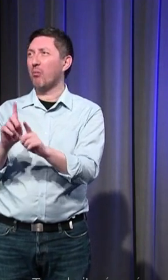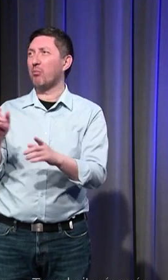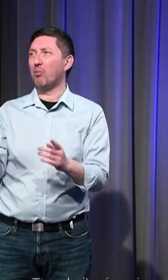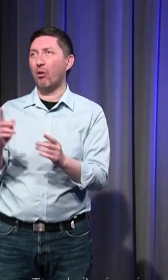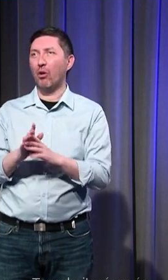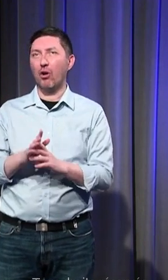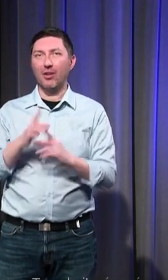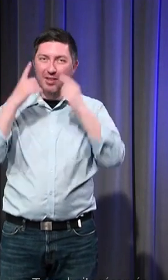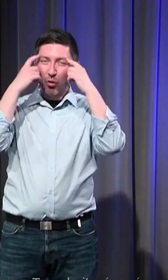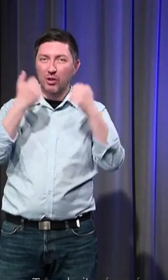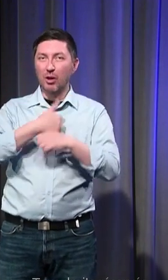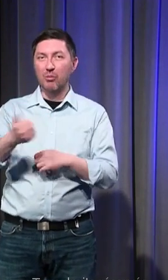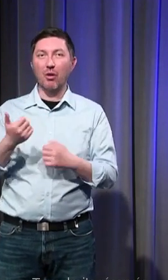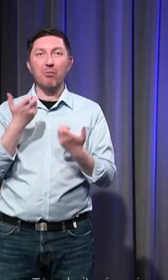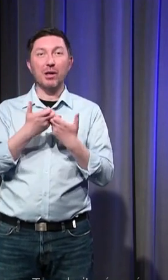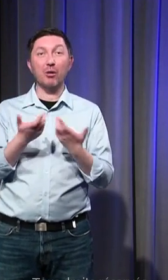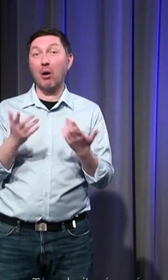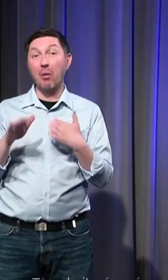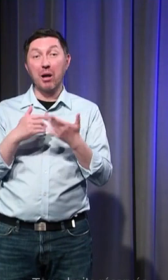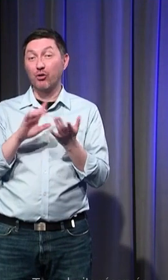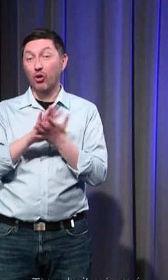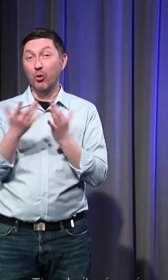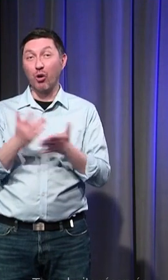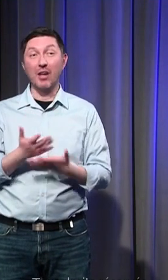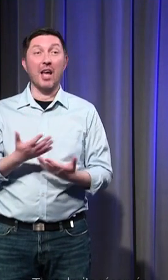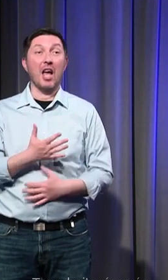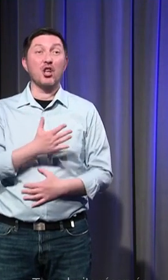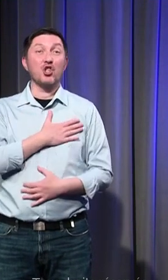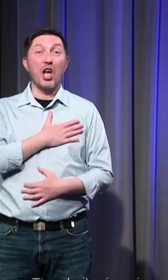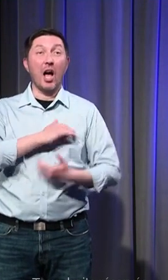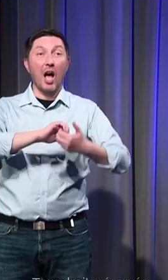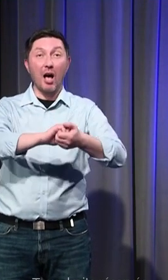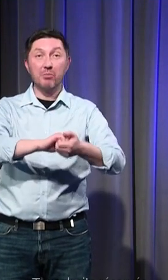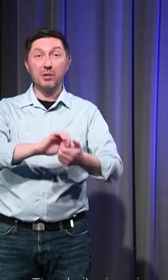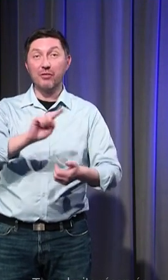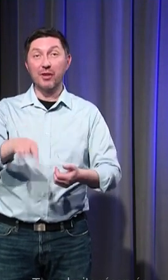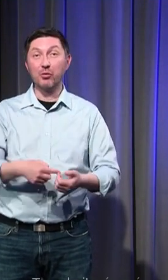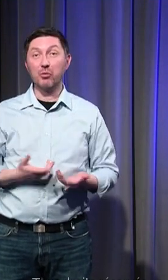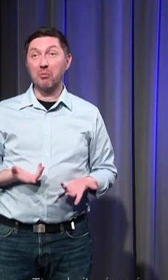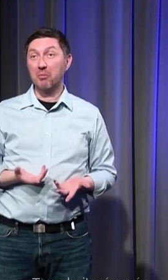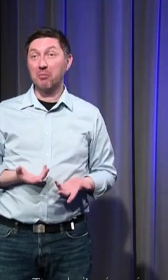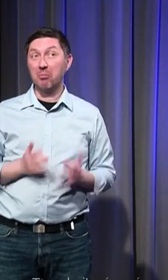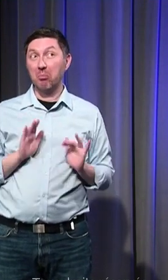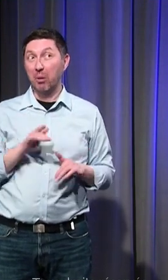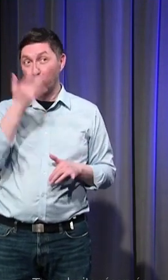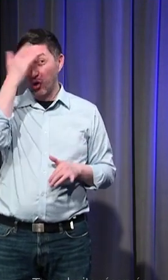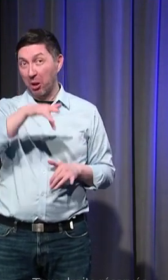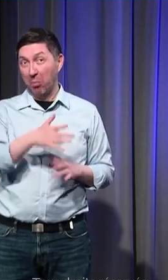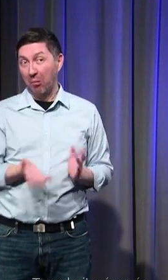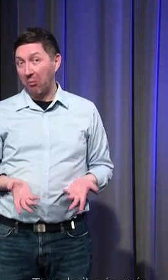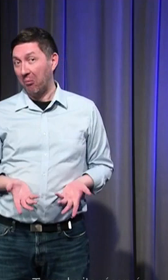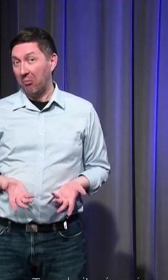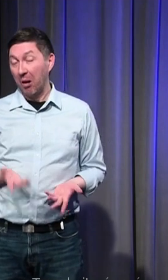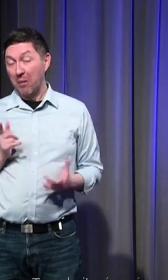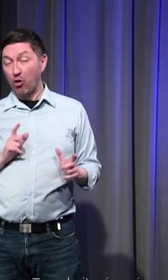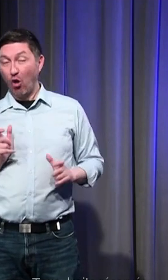médecins commencent par dire cher ami virgule ce qui veut dire toi que je ne connais absolument pas et peut-être même que je déteste mais de fait vu qu'on